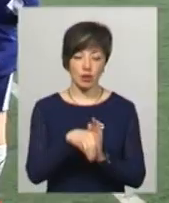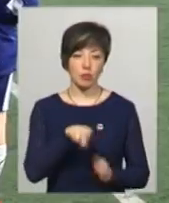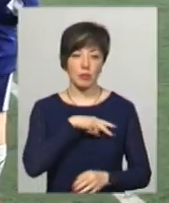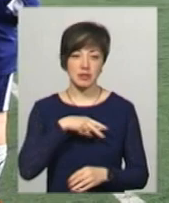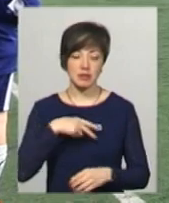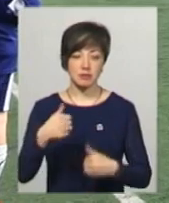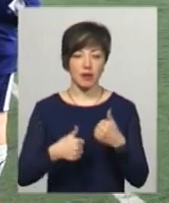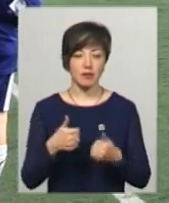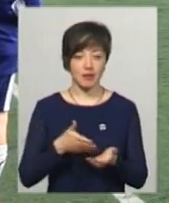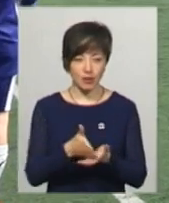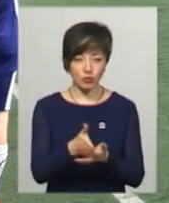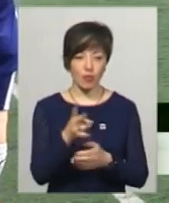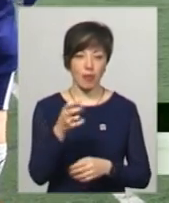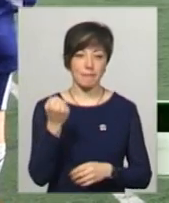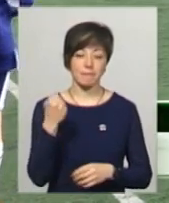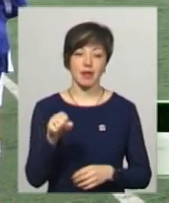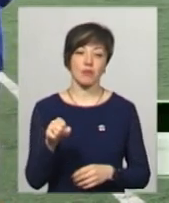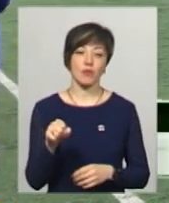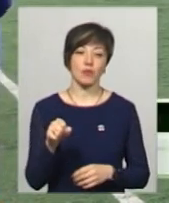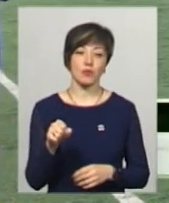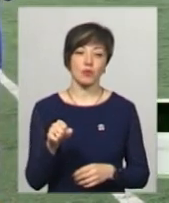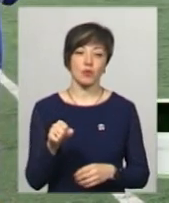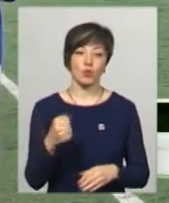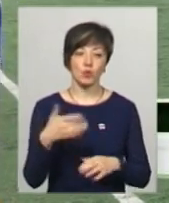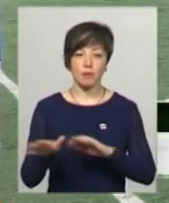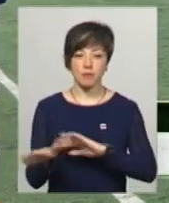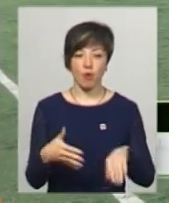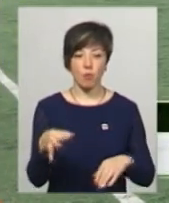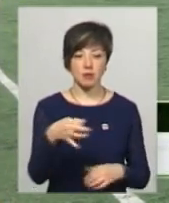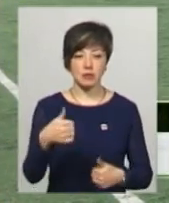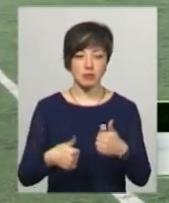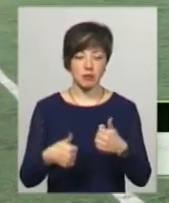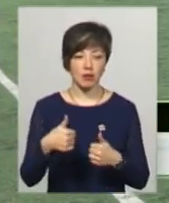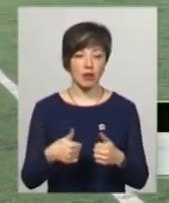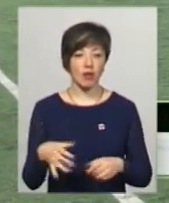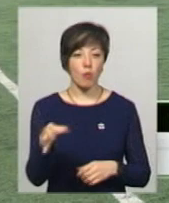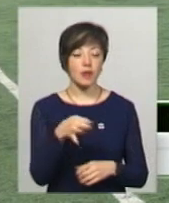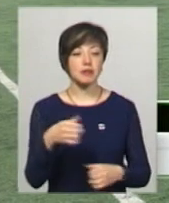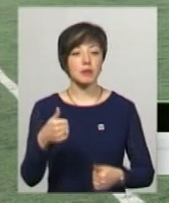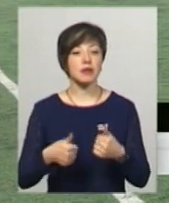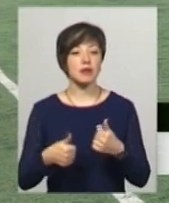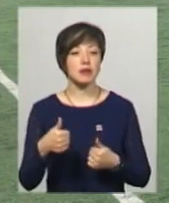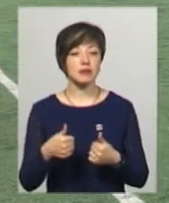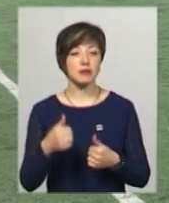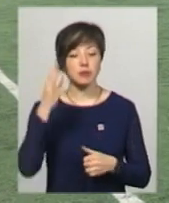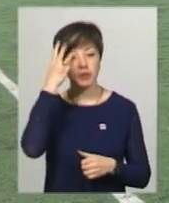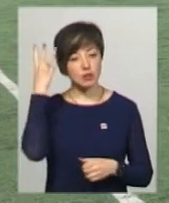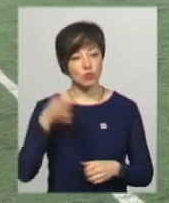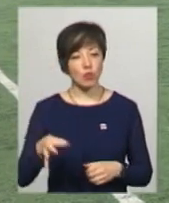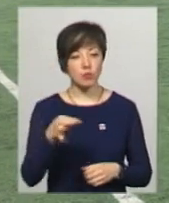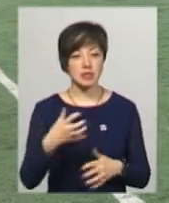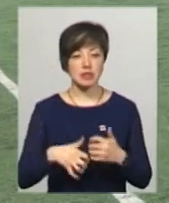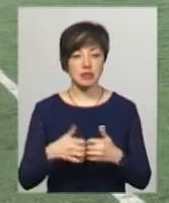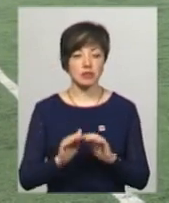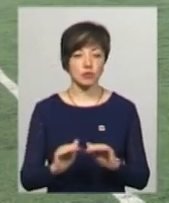Налаштовуємося на перемогу, вже прийшла обласна спартакеада, так як ми на обласній спартакеаді Хмельницької області